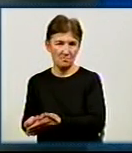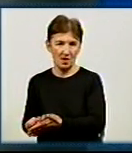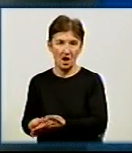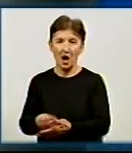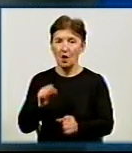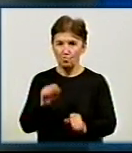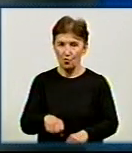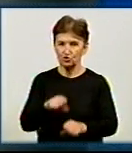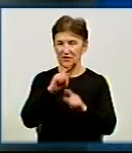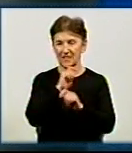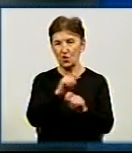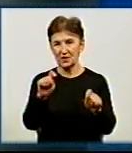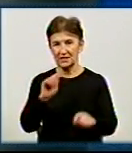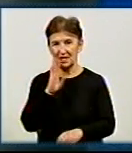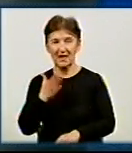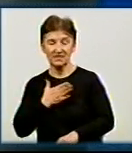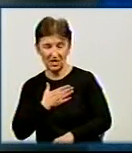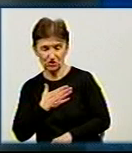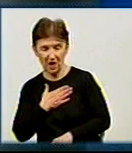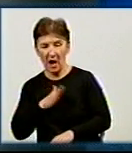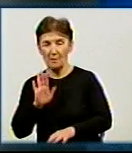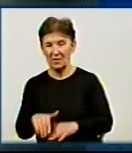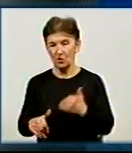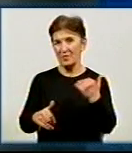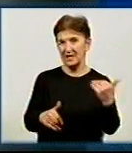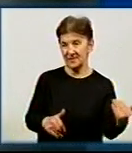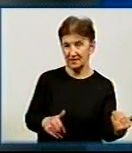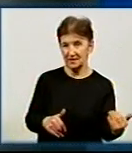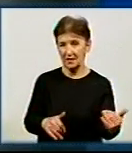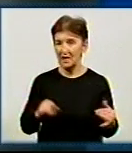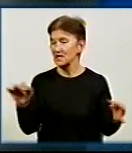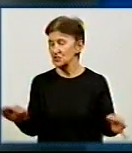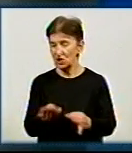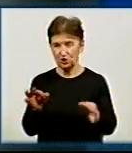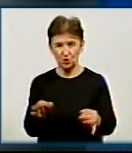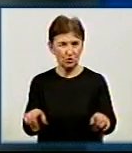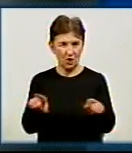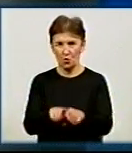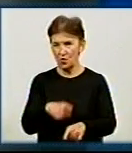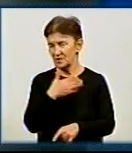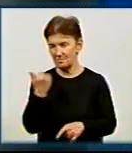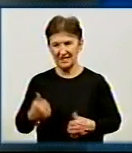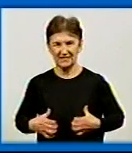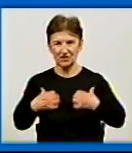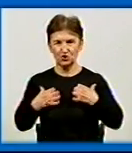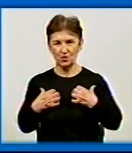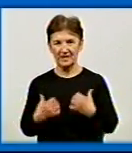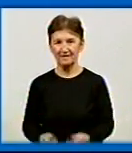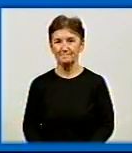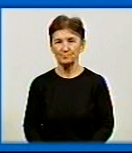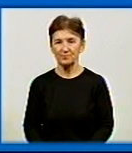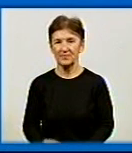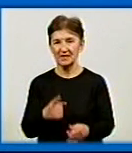можна нагородити спочатку наших або спочатку ідки, потім наших і все. І нічого в цьому нема такого страшного. На рівні